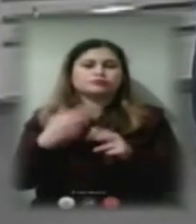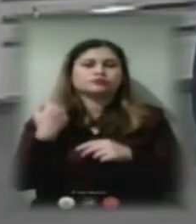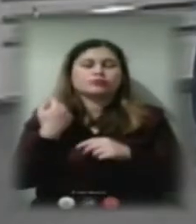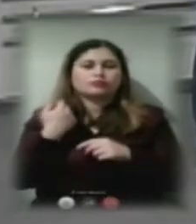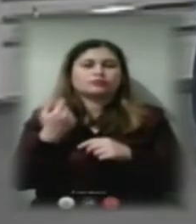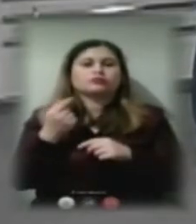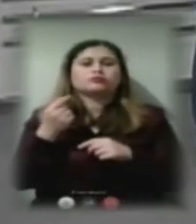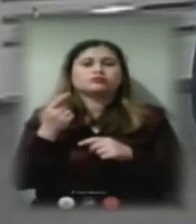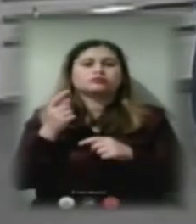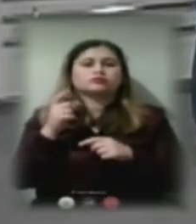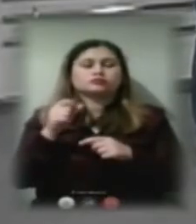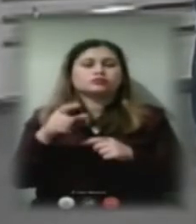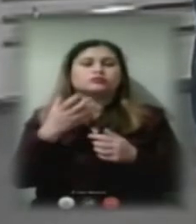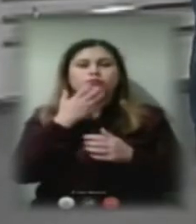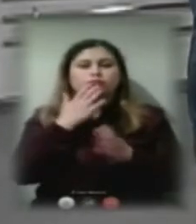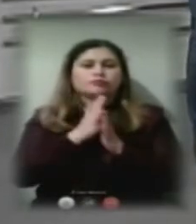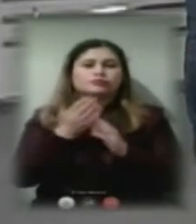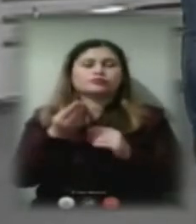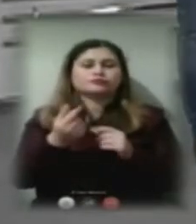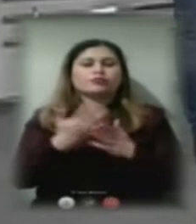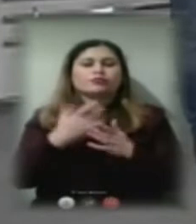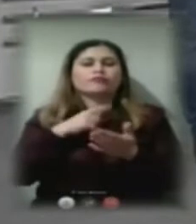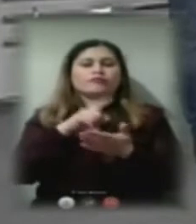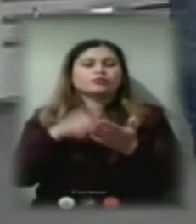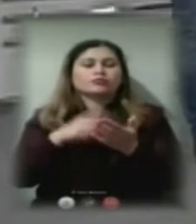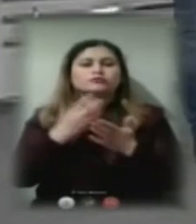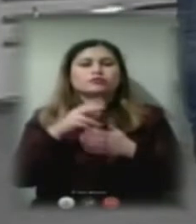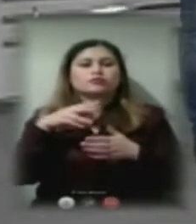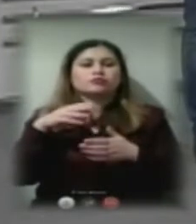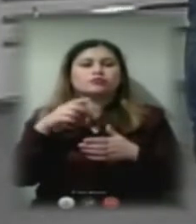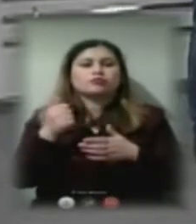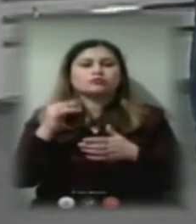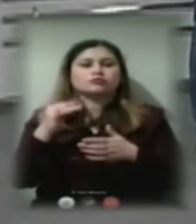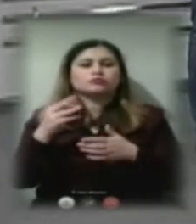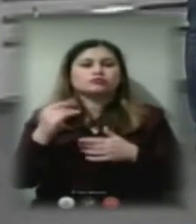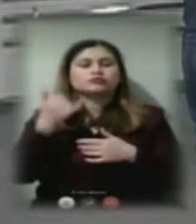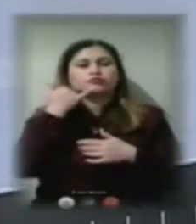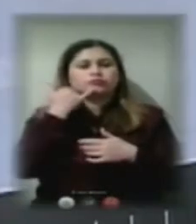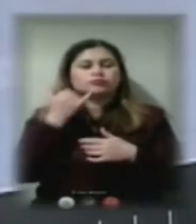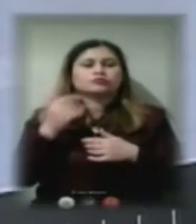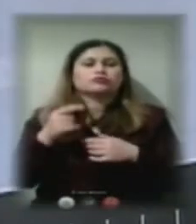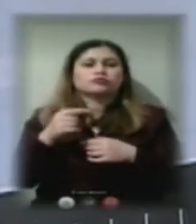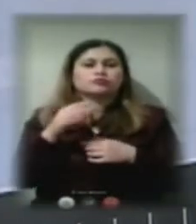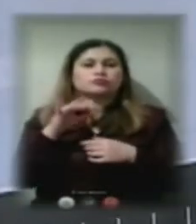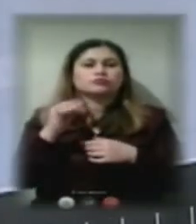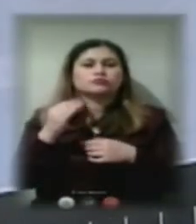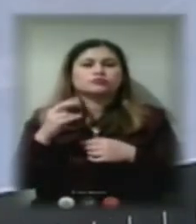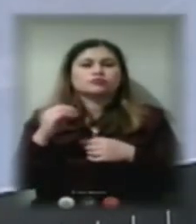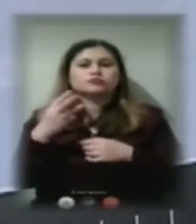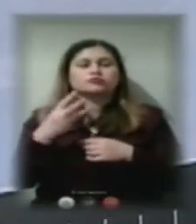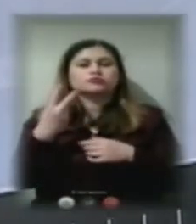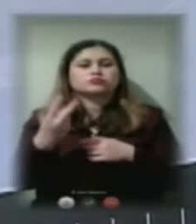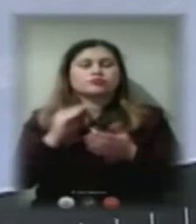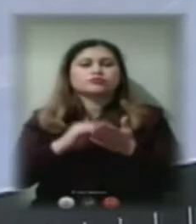тепло. Маємо запитання від нашої глядачки. Телефоном Катерина, мешканка будинку Рішельєвська, 32, говорить про те,